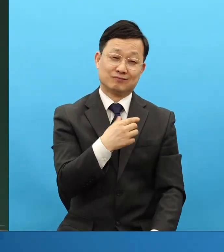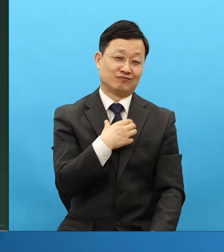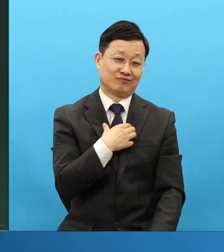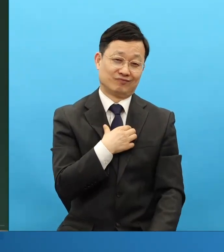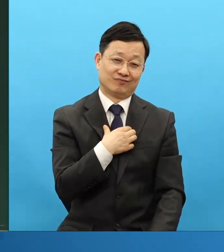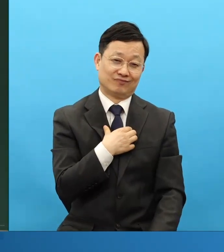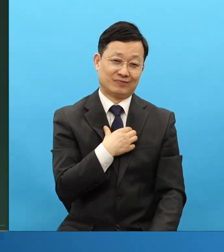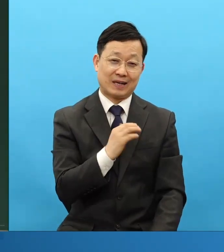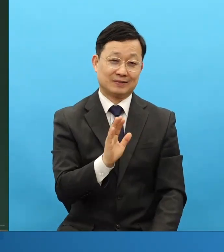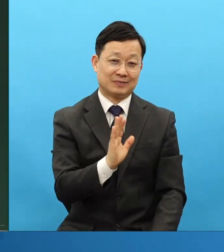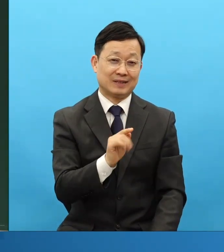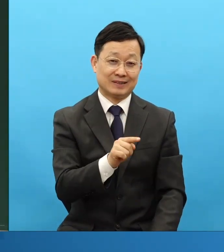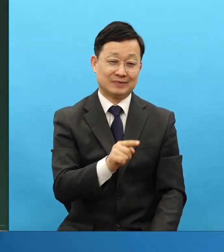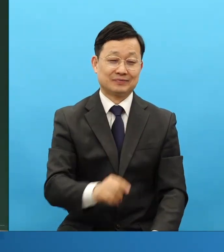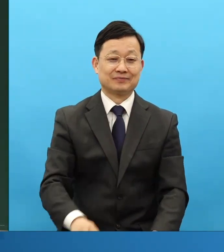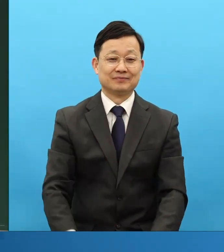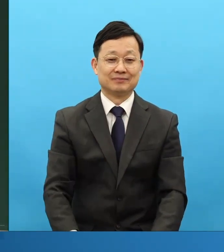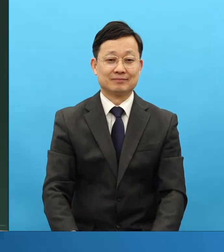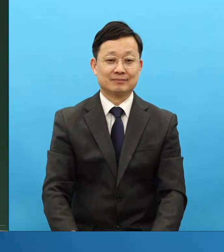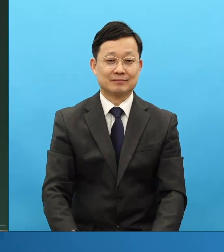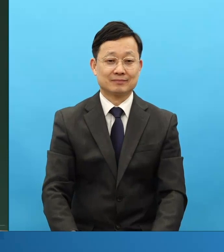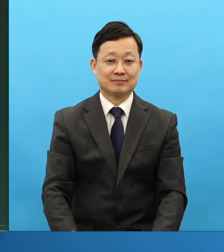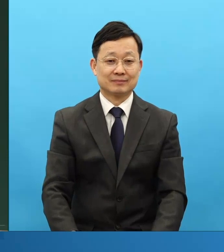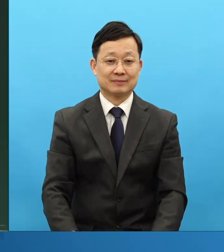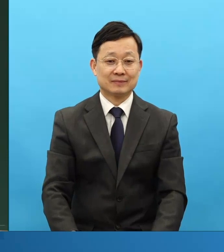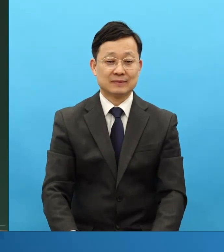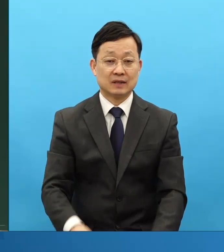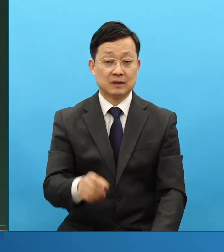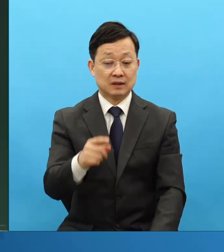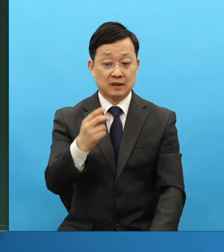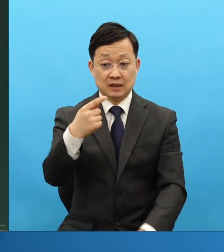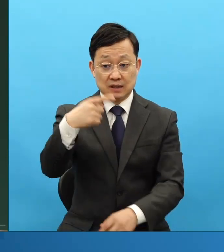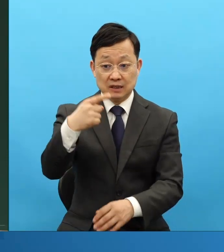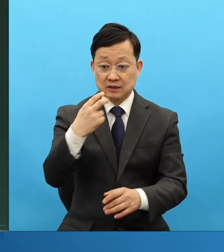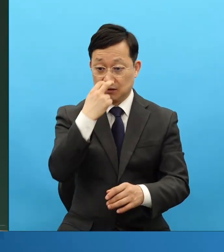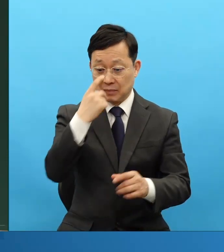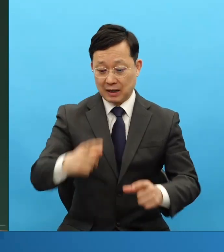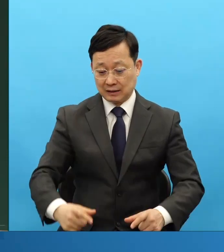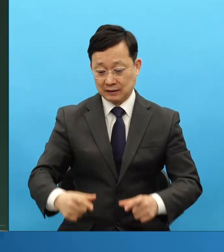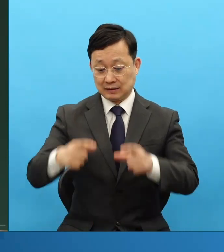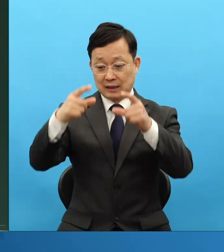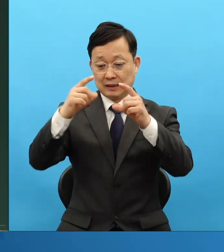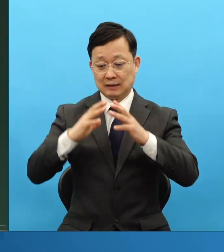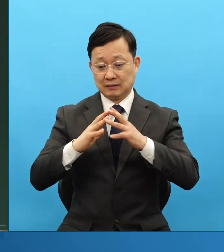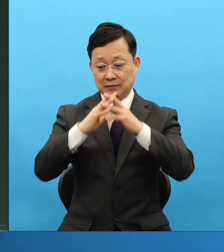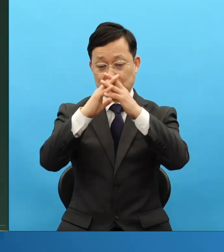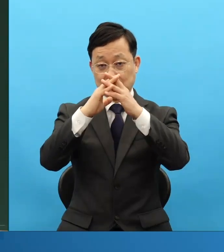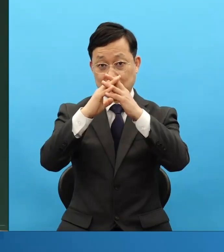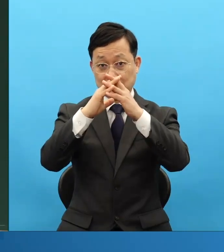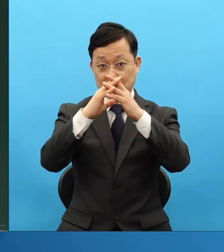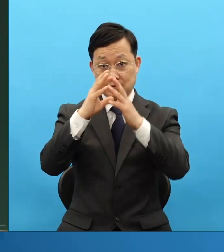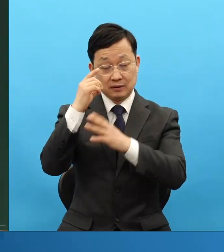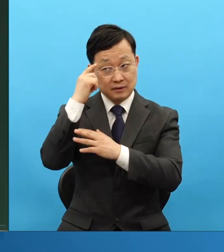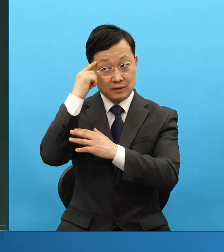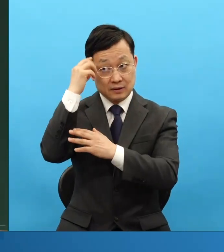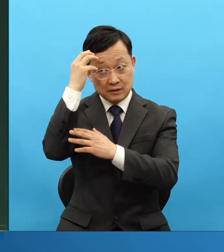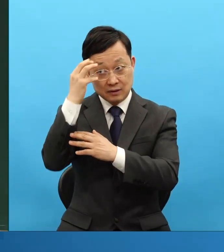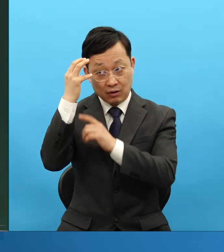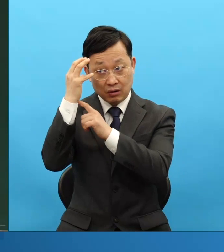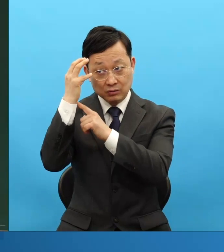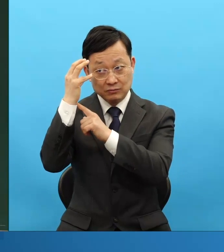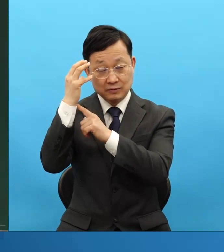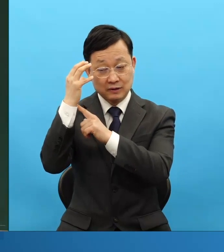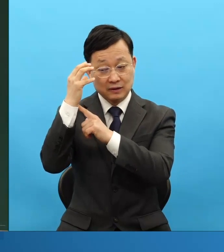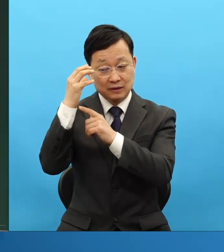그래서 이게 영혼 속으로 파고들잖아요. 그러면 영혼한 거하고 연결되잖아요.